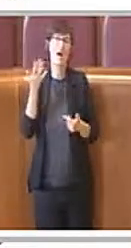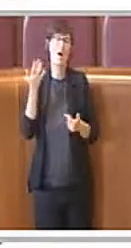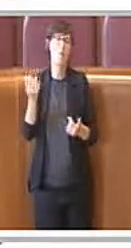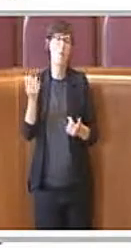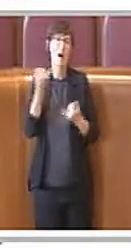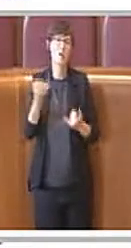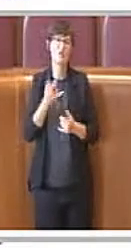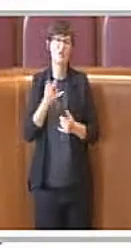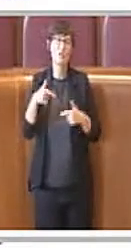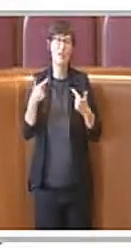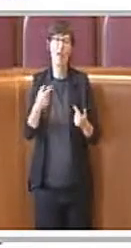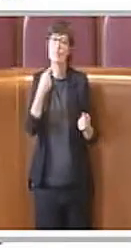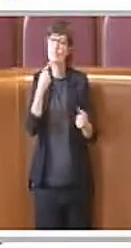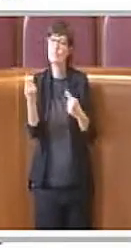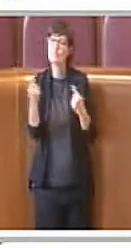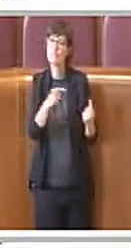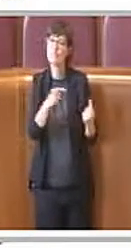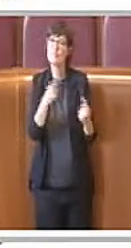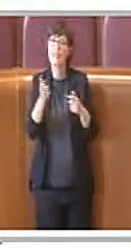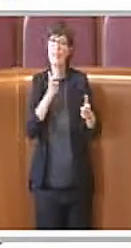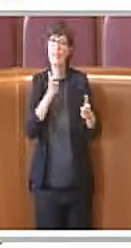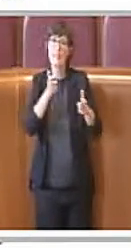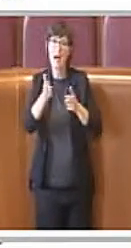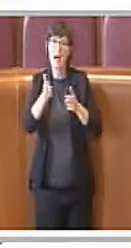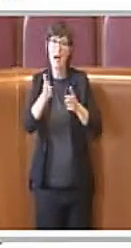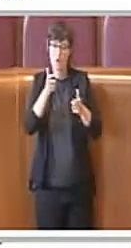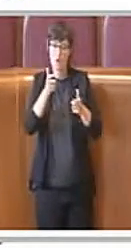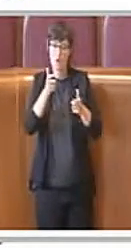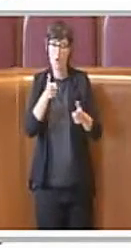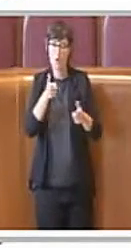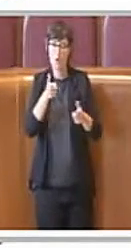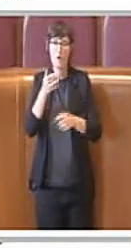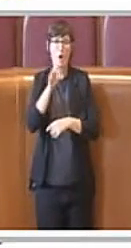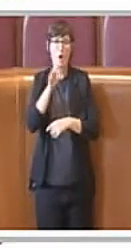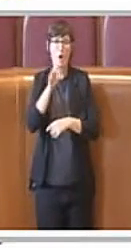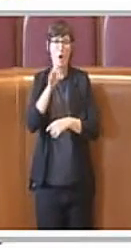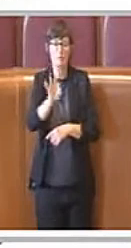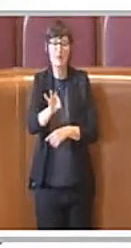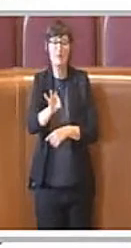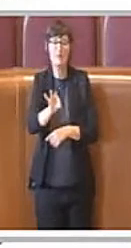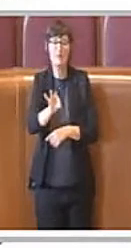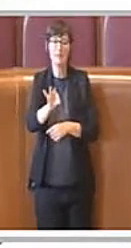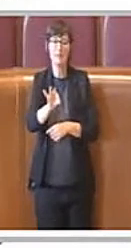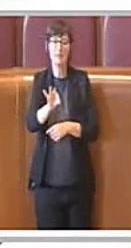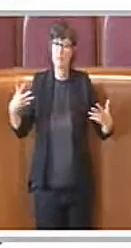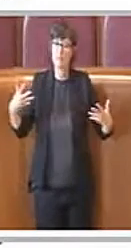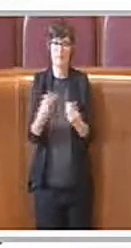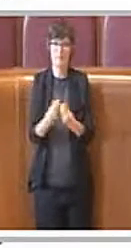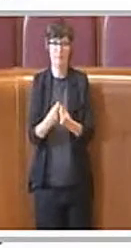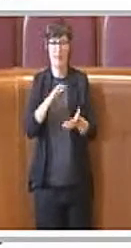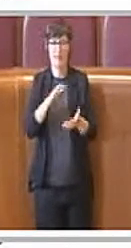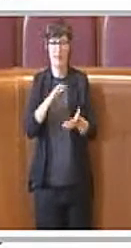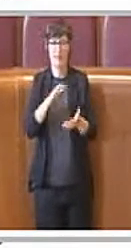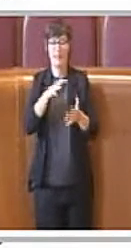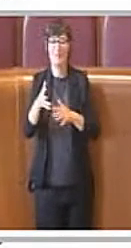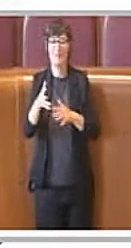soluzioni a determinati problemi, di implementare sinergie e quindi anche aumentare l'efficacia delle iniziative proposte a